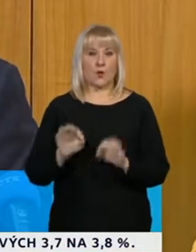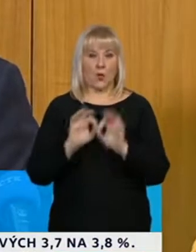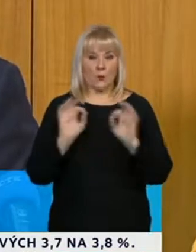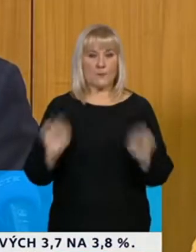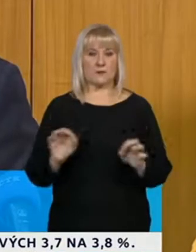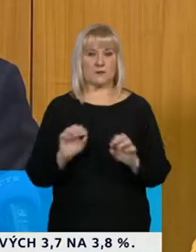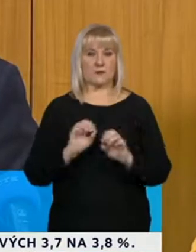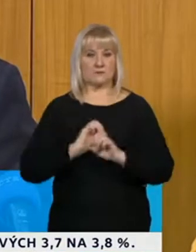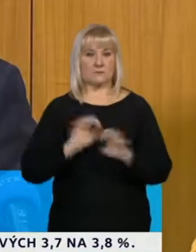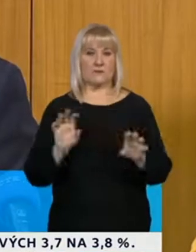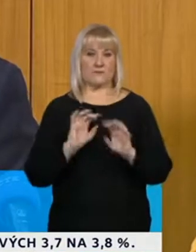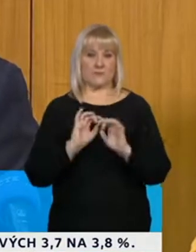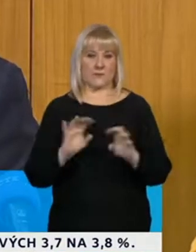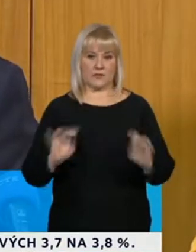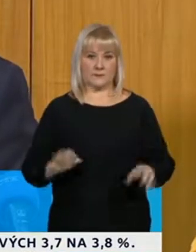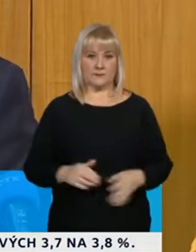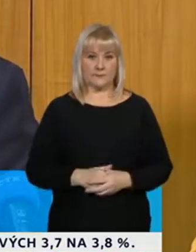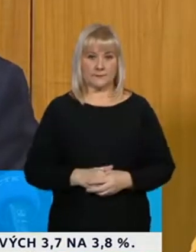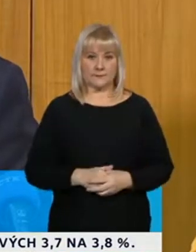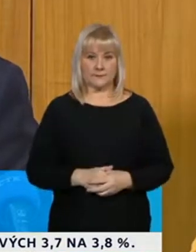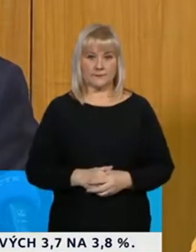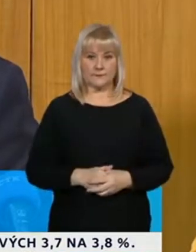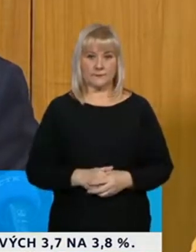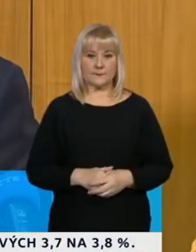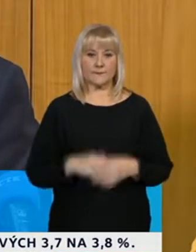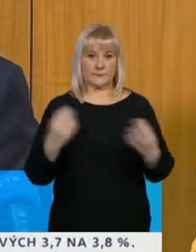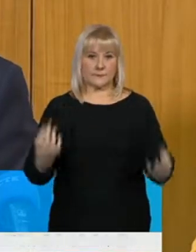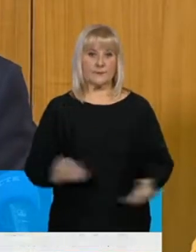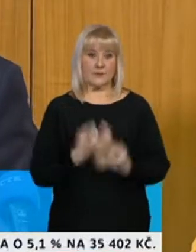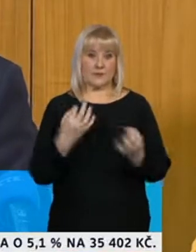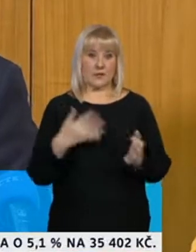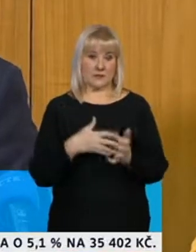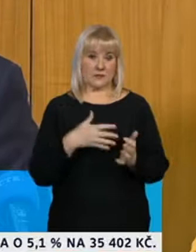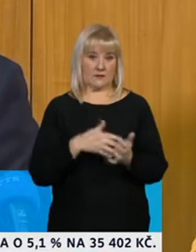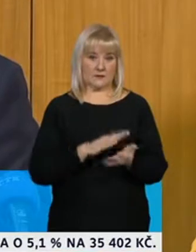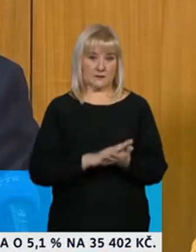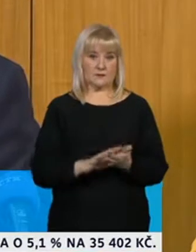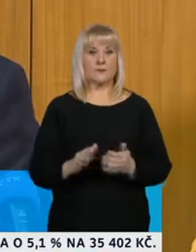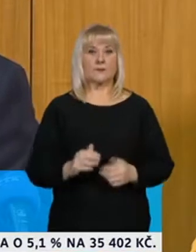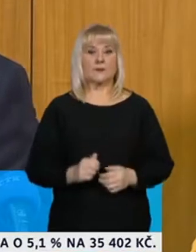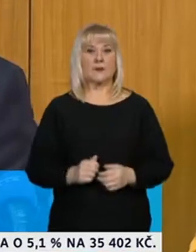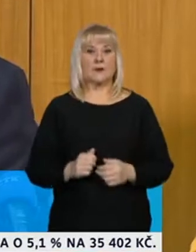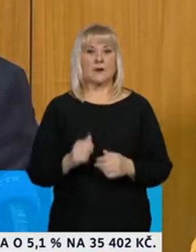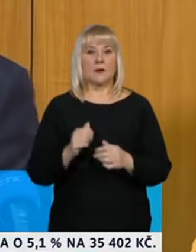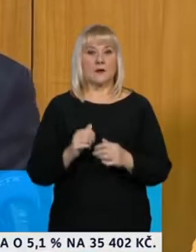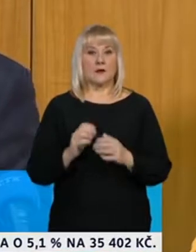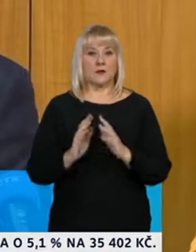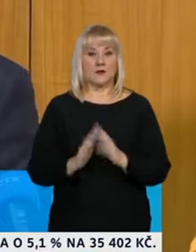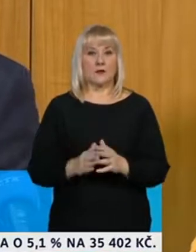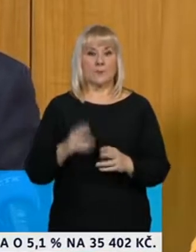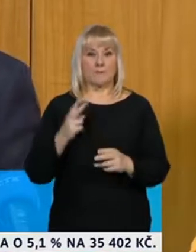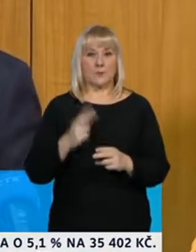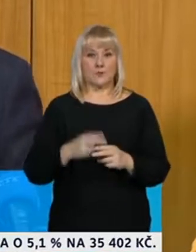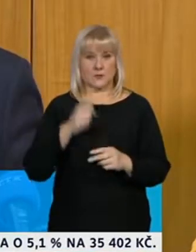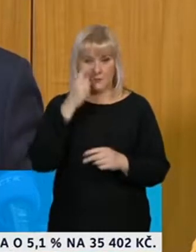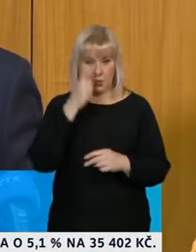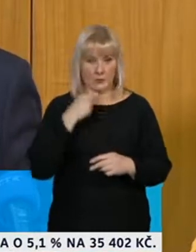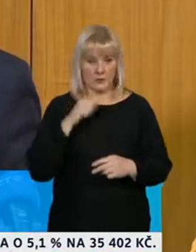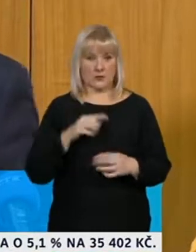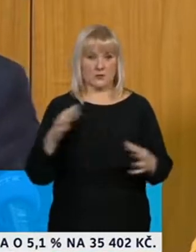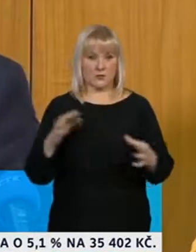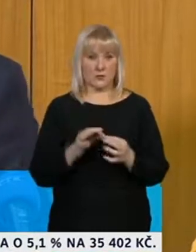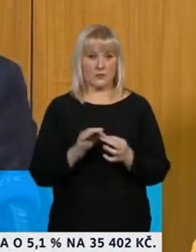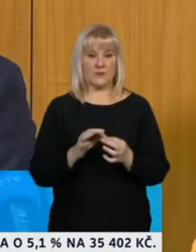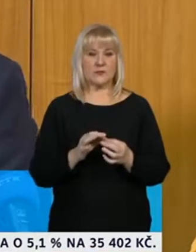viru v populaci. Tolik k testování a teď poprosím o poslední obrázky, které se týkají